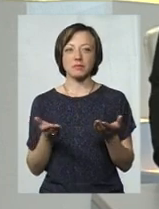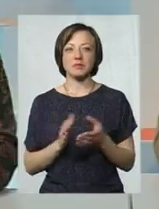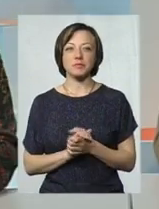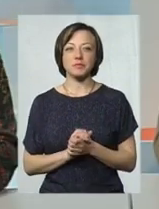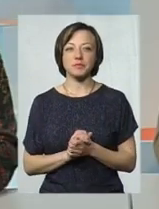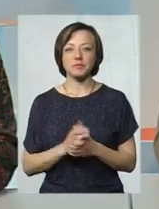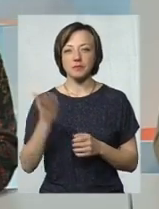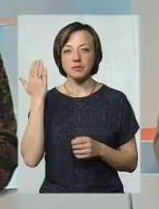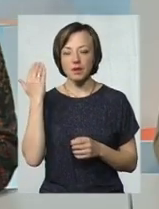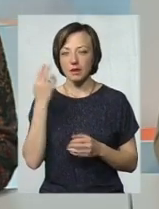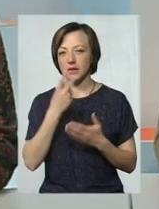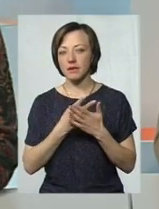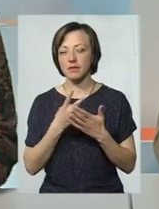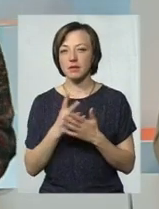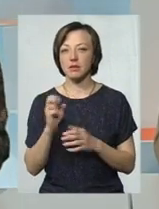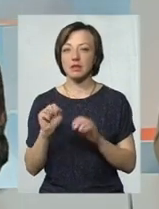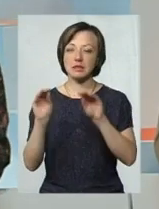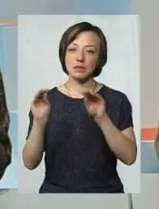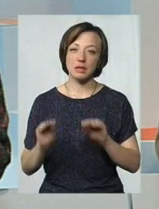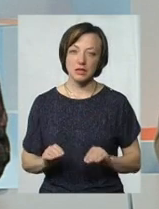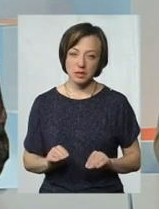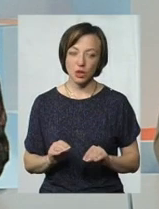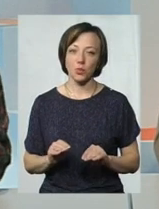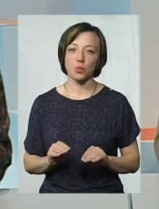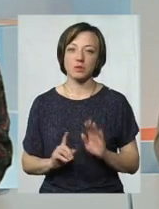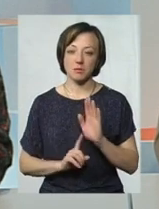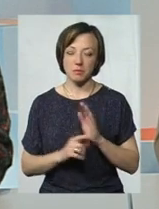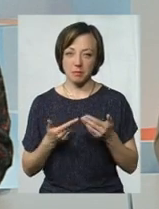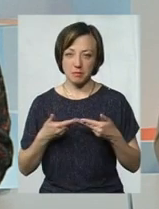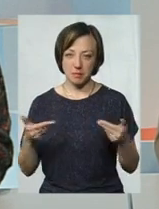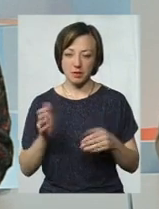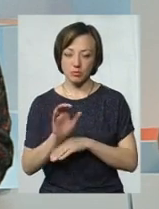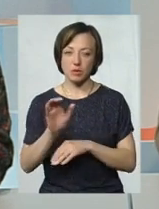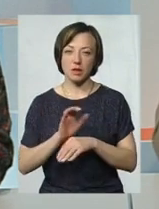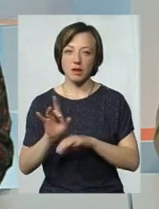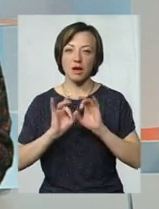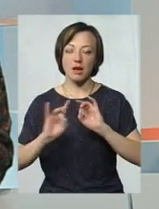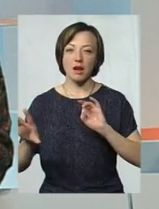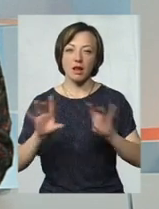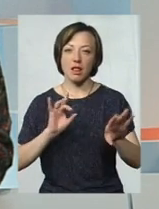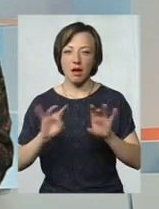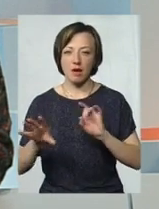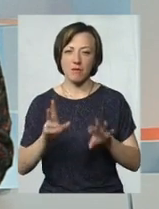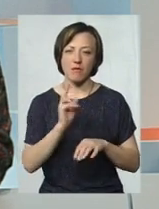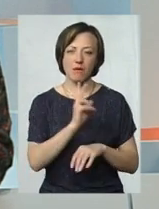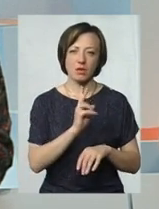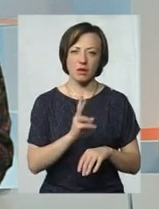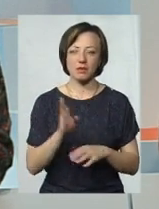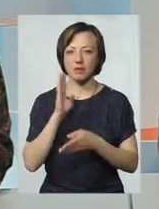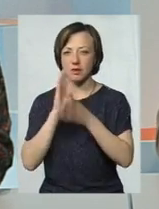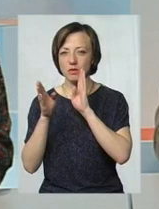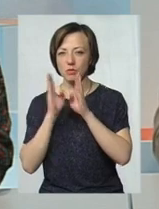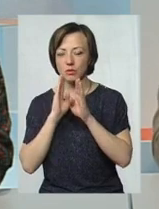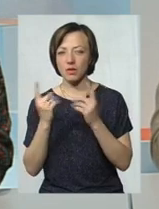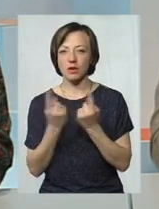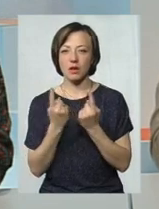якщо раніше ми дивилися на статистику, так і ми запускаємо рекламу. У нас є велика кількість клієнтів, ВКонтакті запускаємо рекламу, в Фейсбуці,